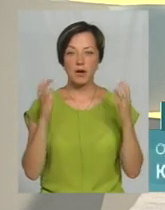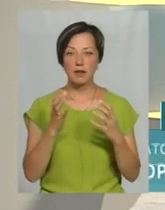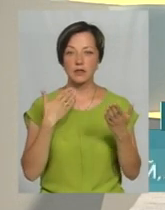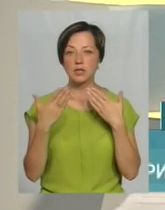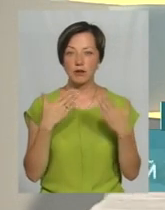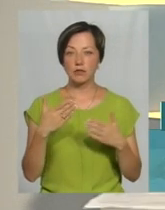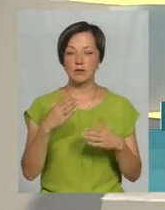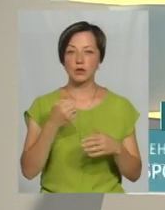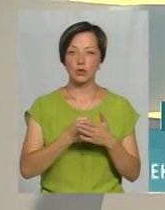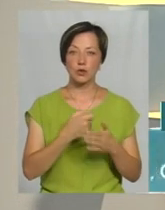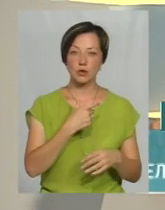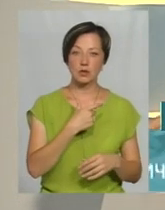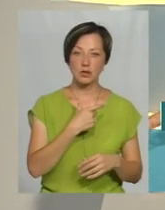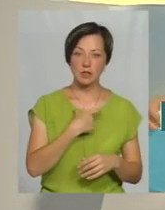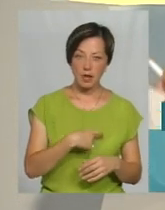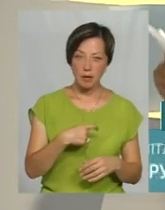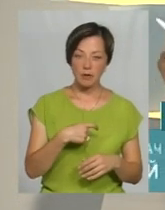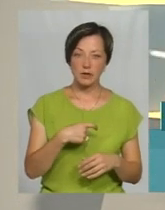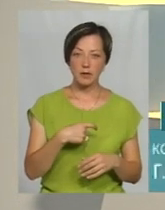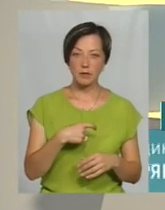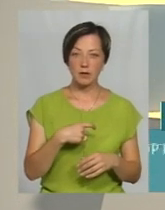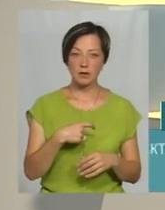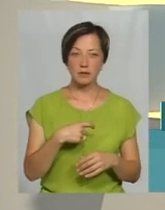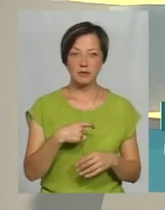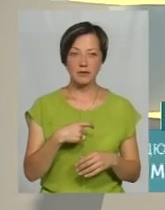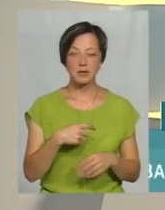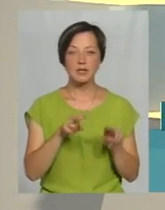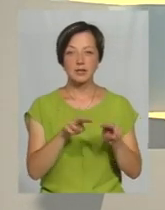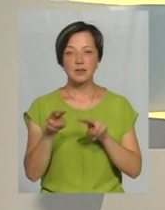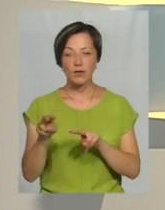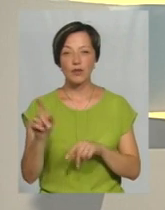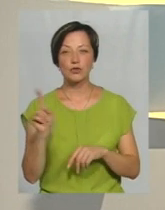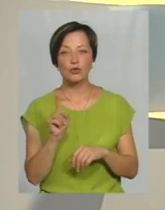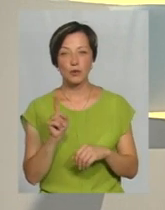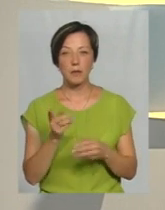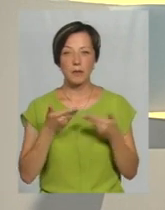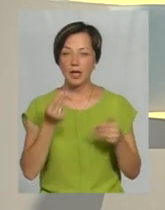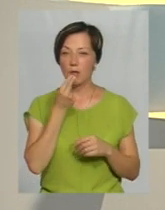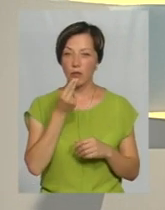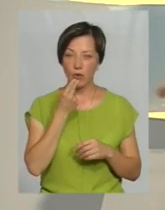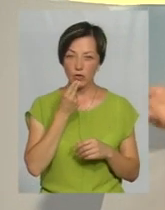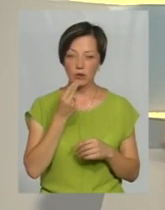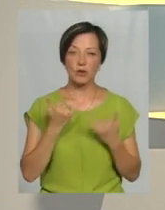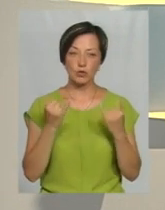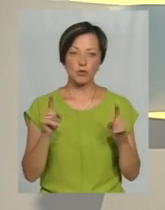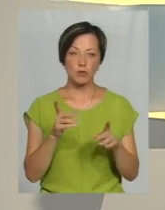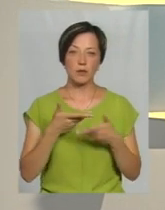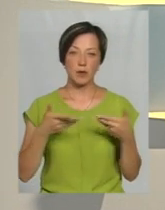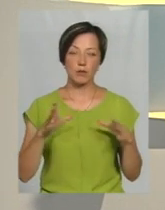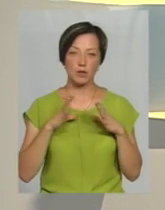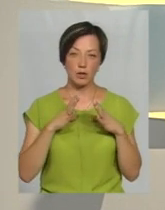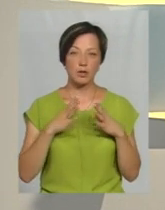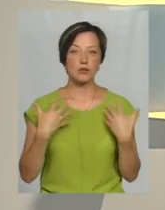ставитись про себе і слідкувати за тим, що ми їмо, для того, щоб ми були